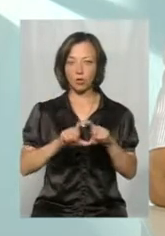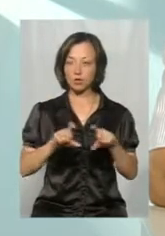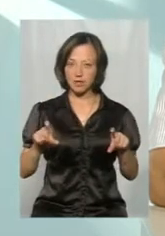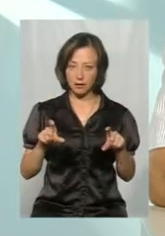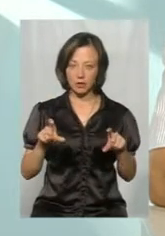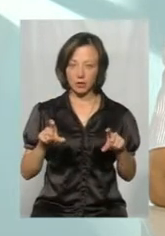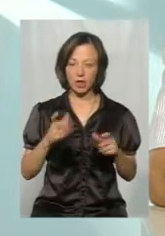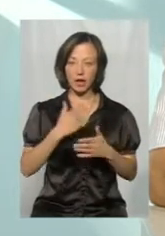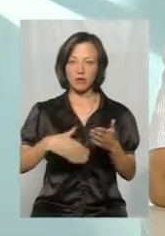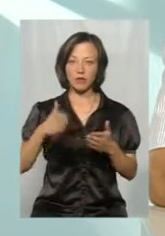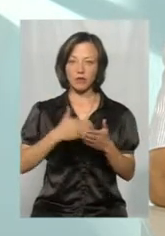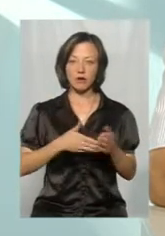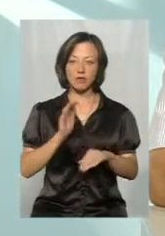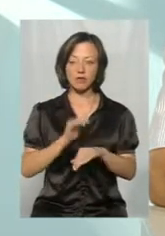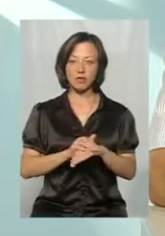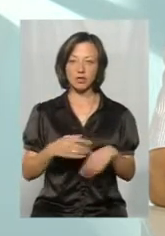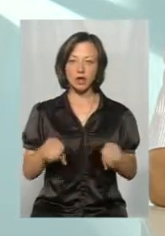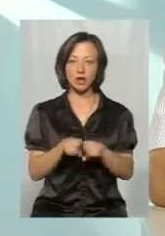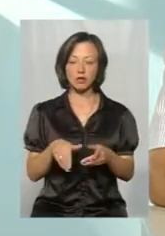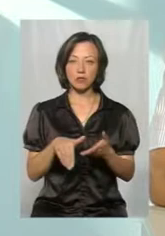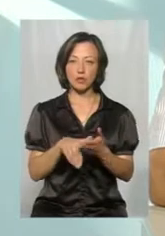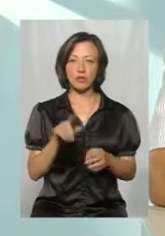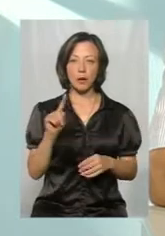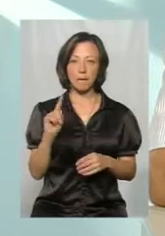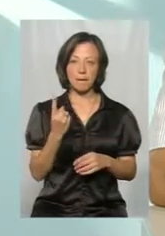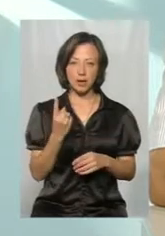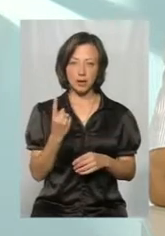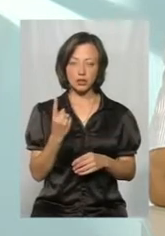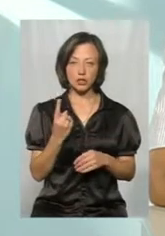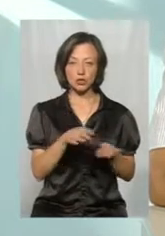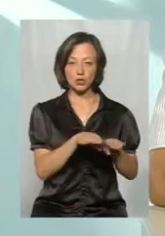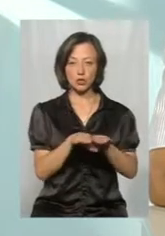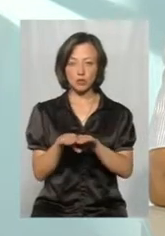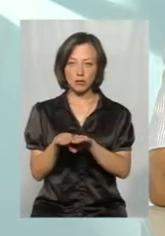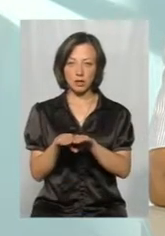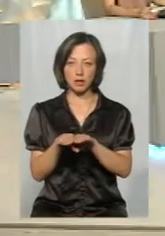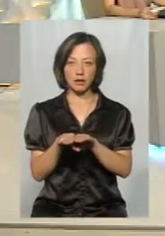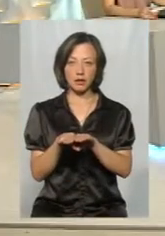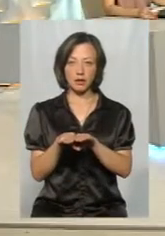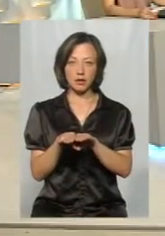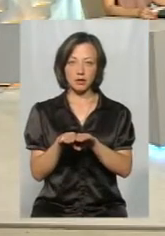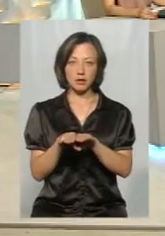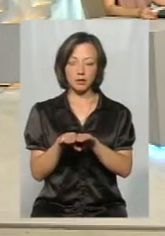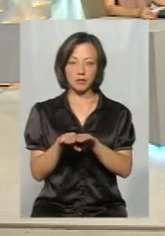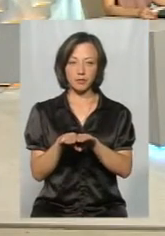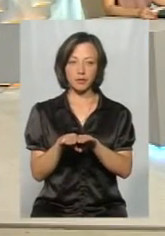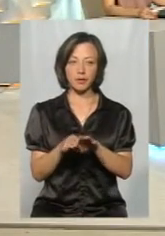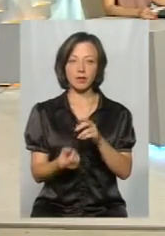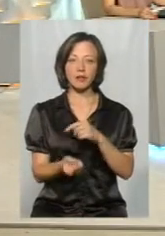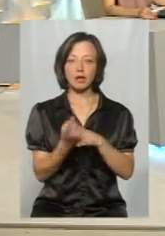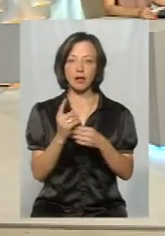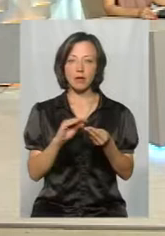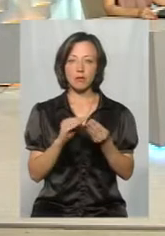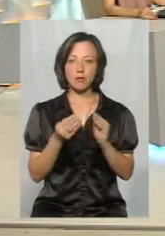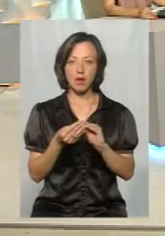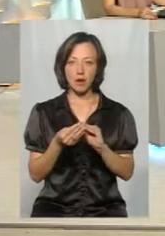ліквідувавши фактично в такий спосіб перший ступень, виникала проблема,